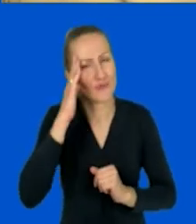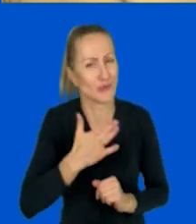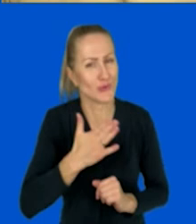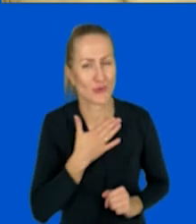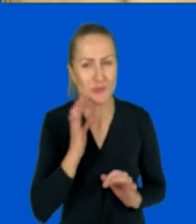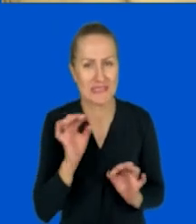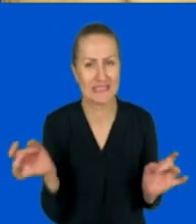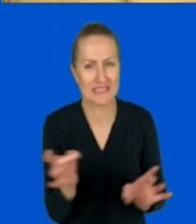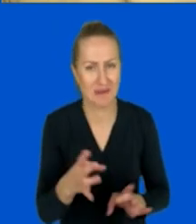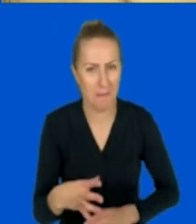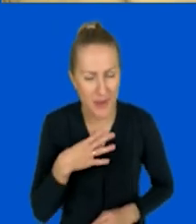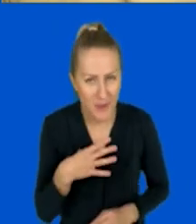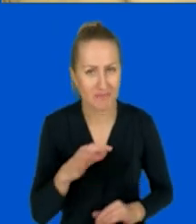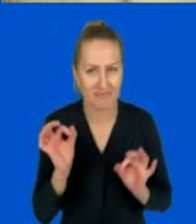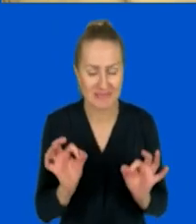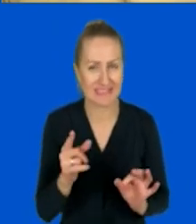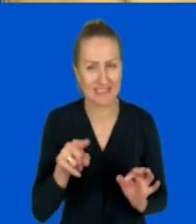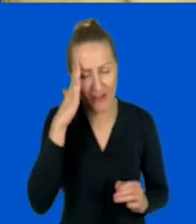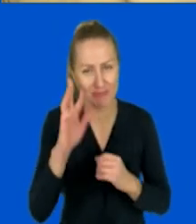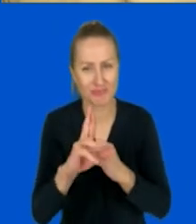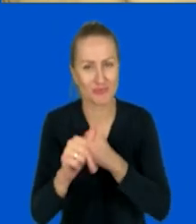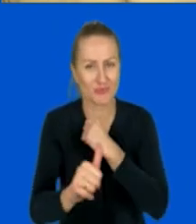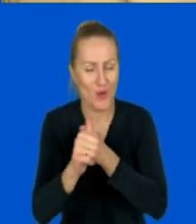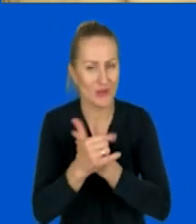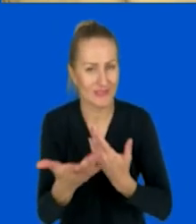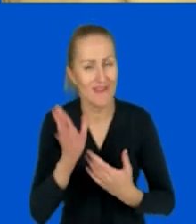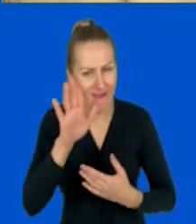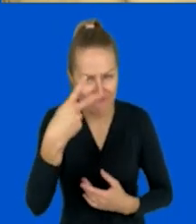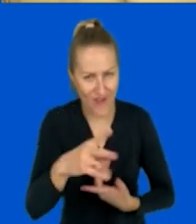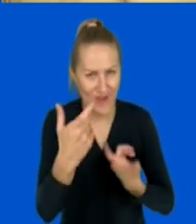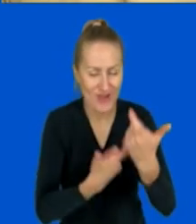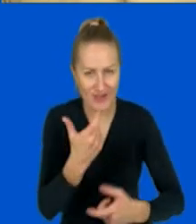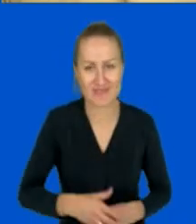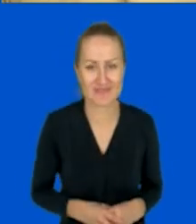i że wiedzą, o co chodzi. Więc zagramy jeszcze raz.